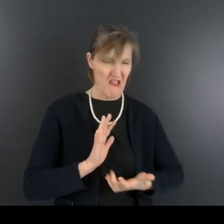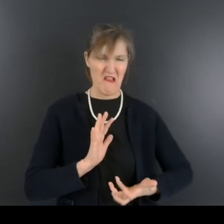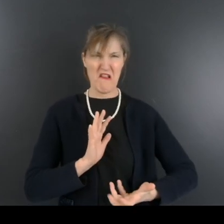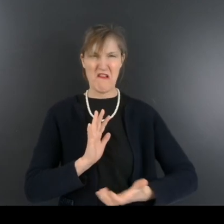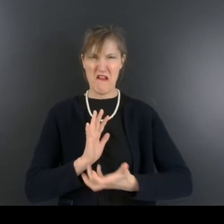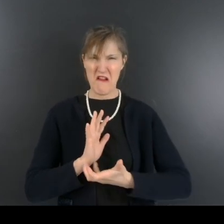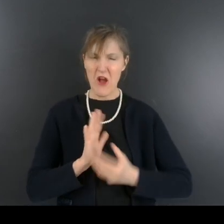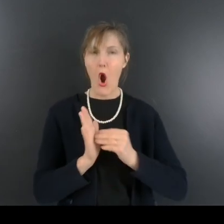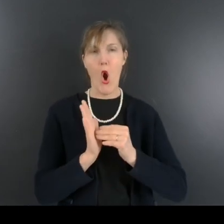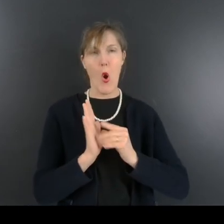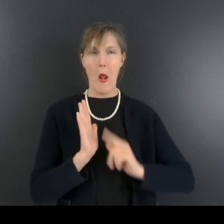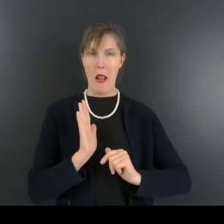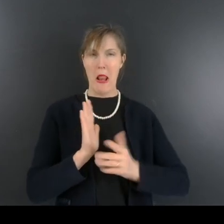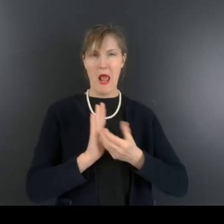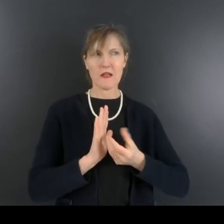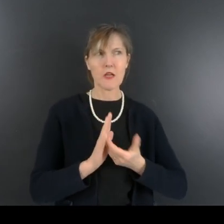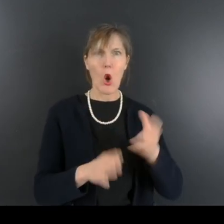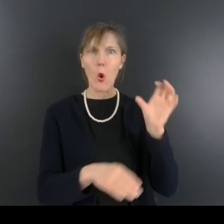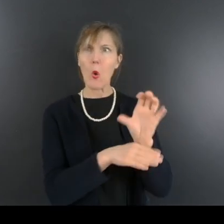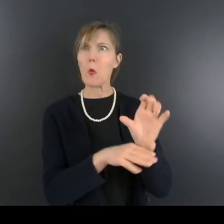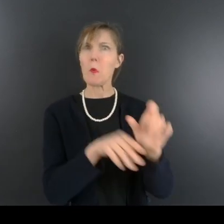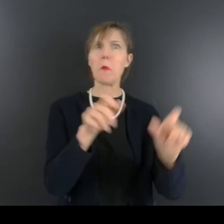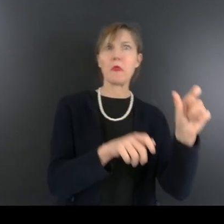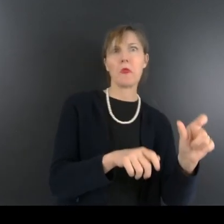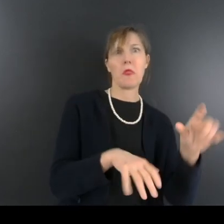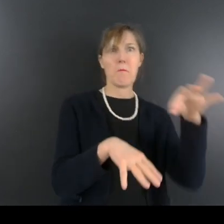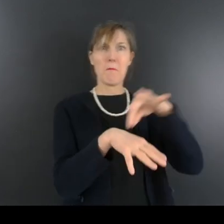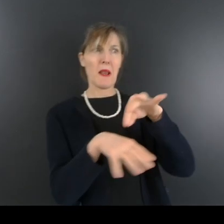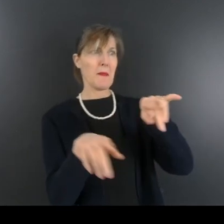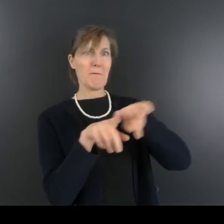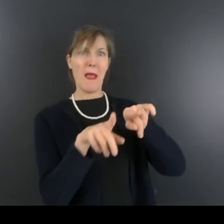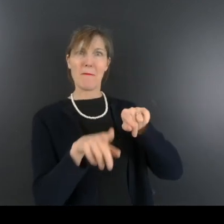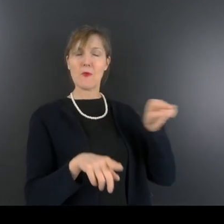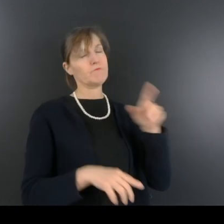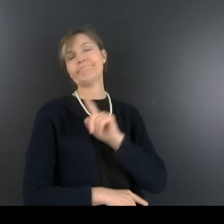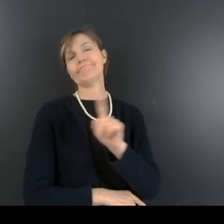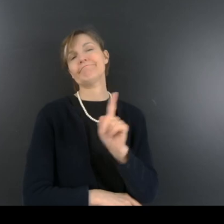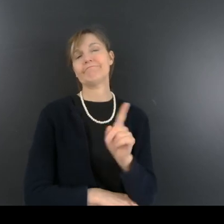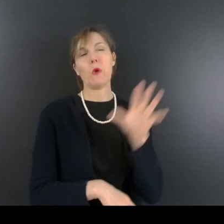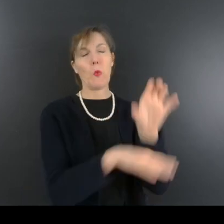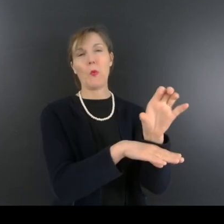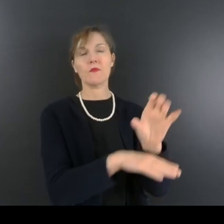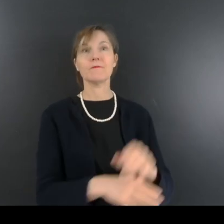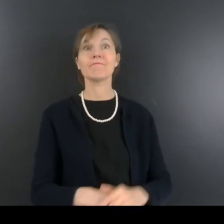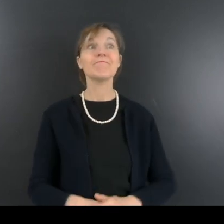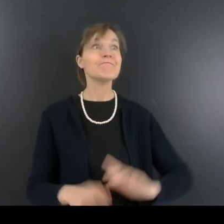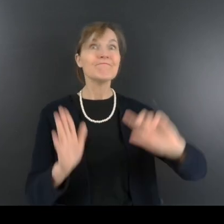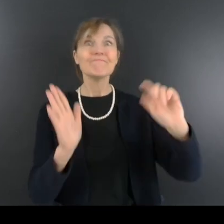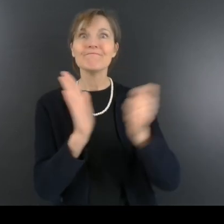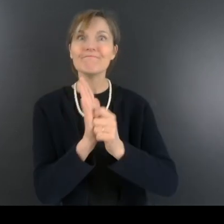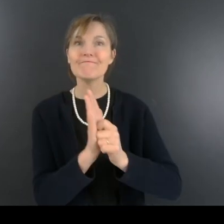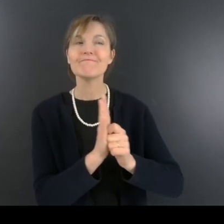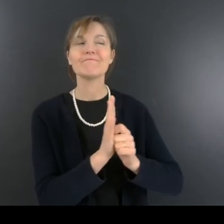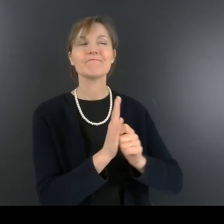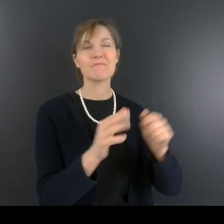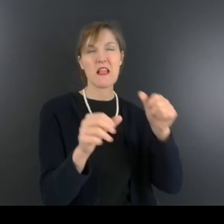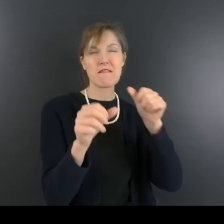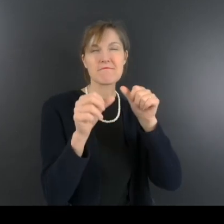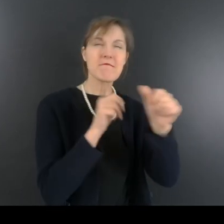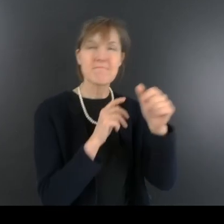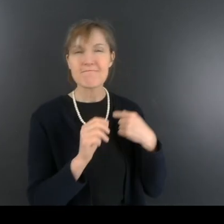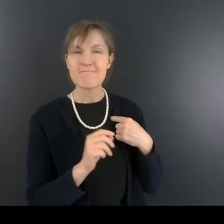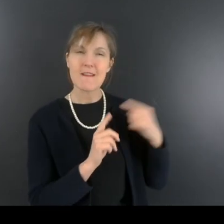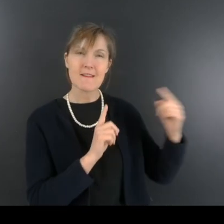toujours à l'égard de quiconque n'était pas malade comme lui. Un jour, comme pour me défier, il me demanda ce qui